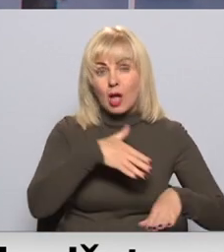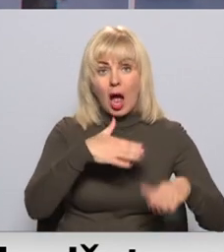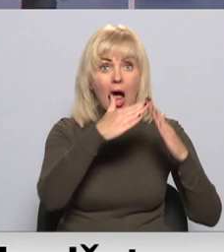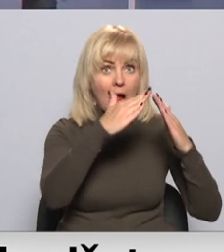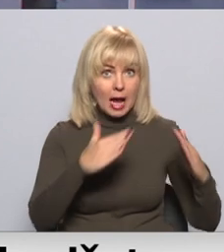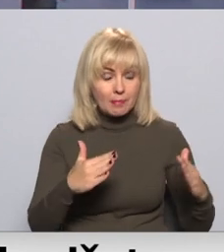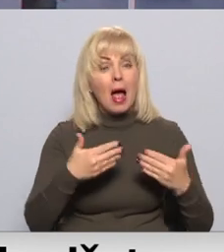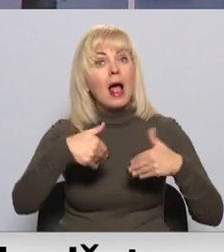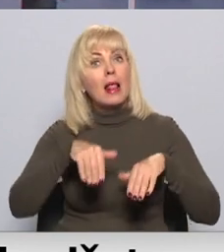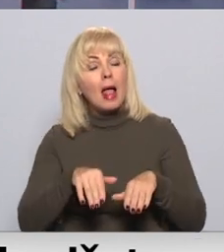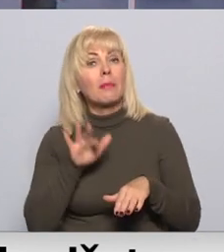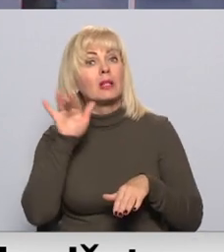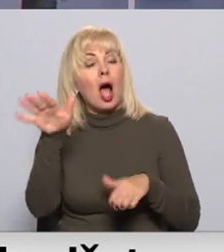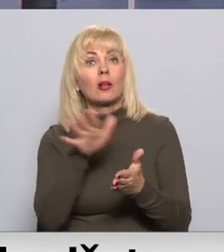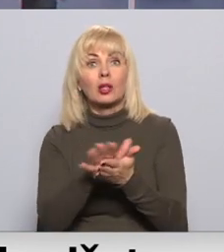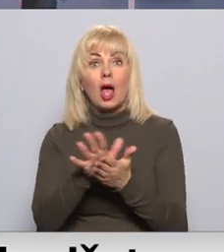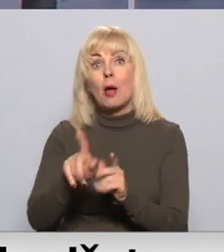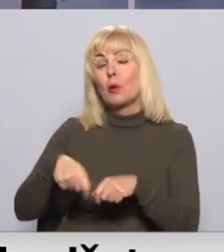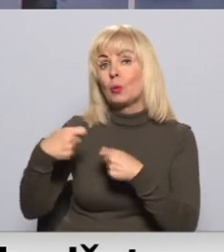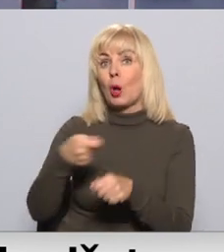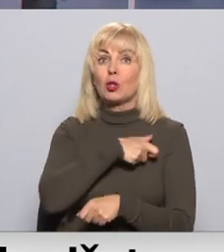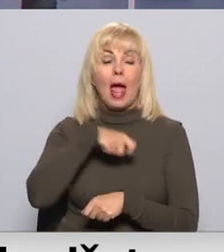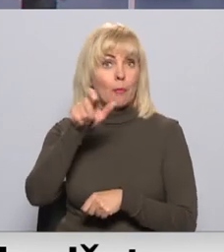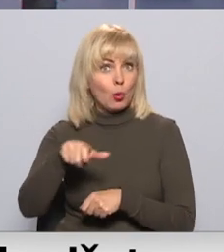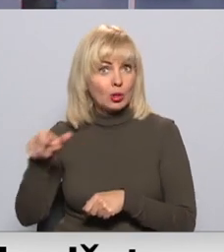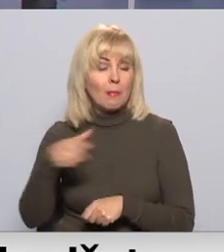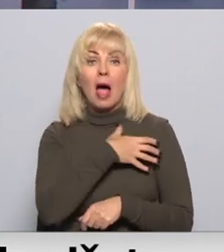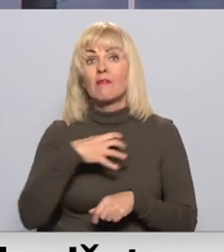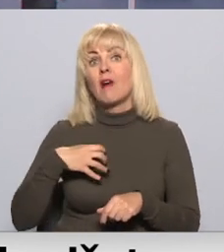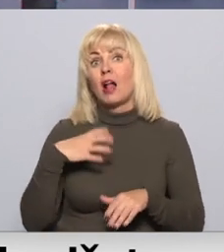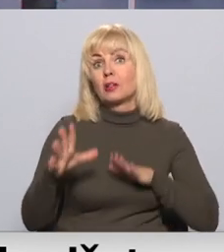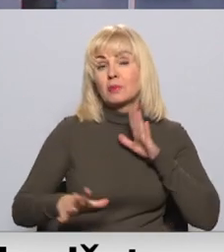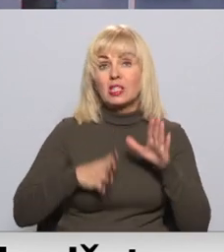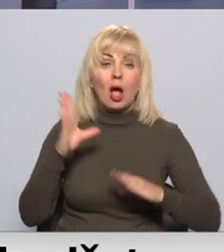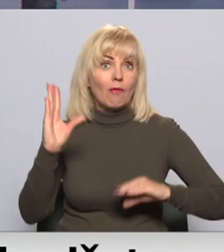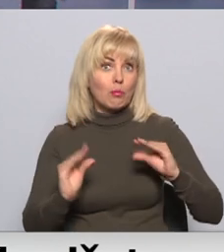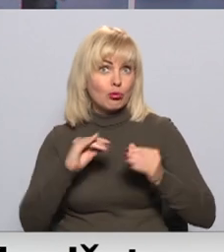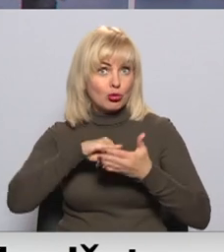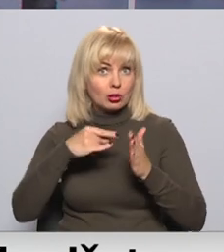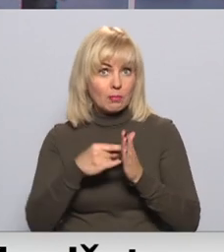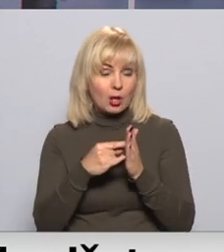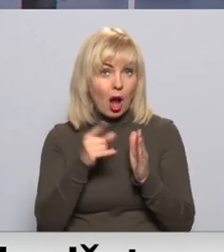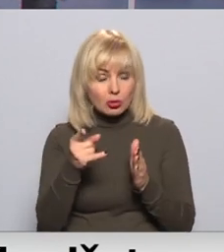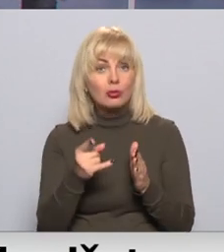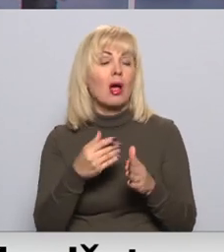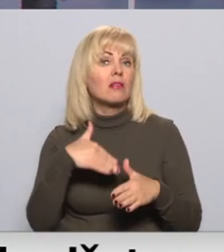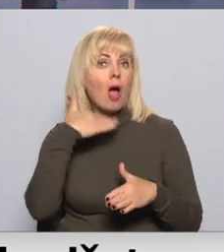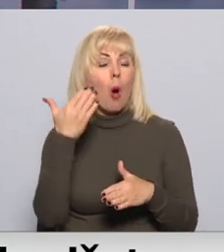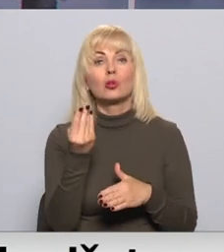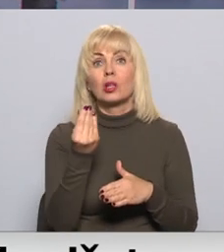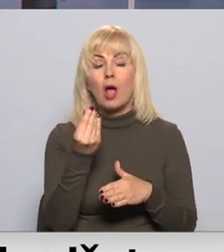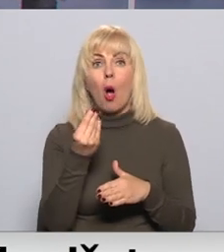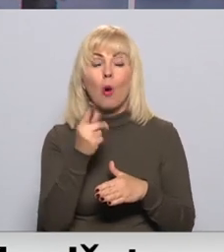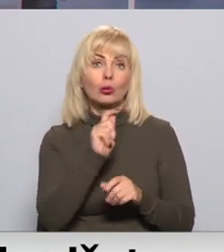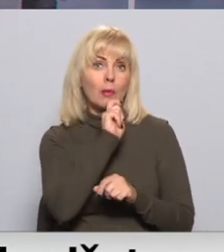tālāku lemšanu par tēriņiem nodotu deputātu rokās. Valdības sagatavotajā budžeta projektā ievērojami līdzekļi novirzīti